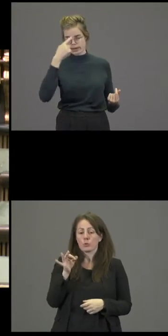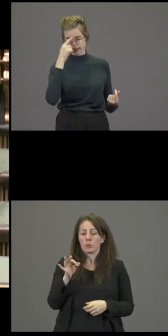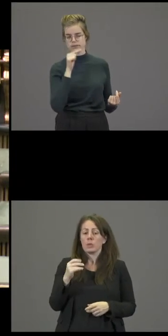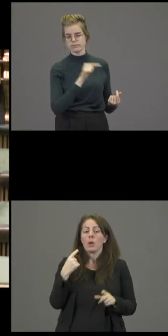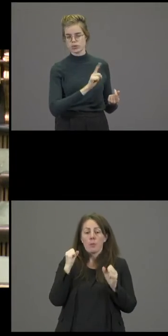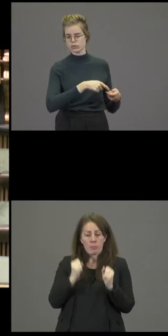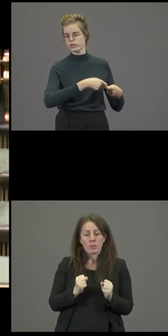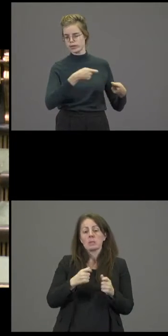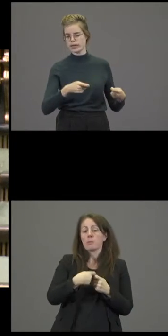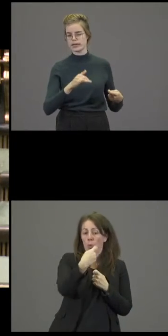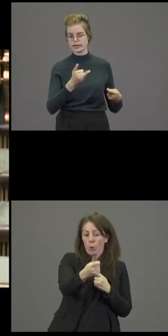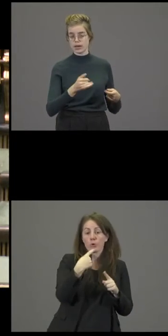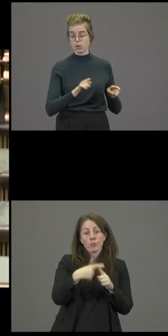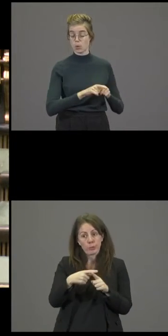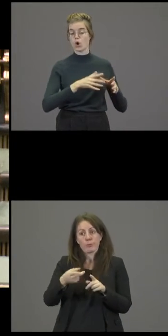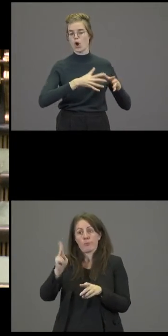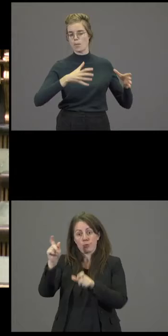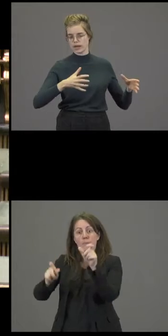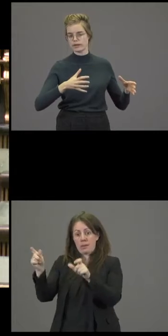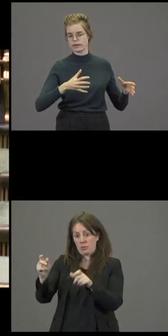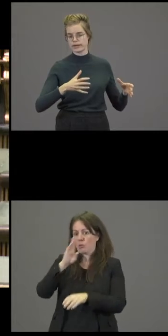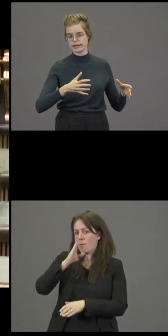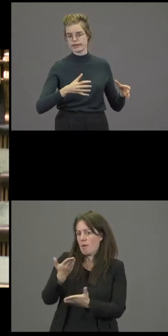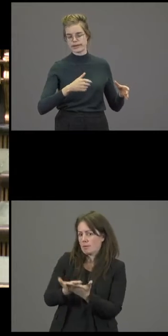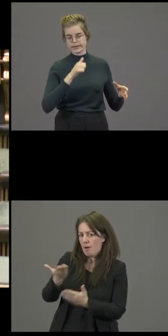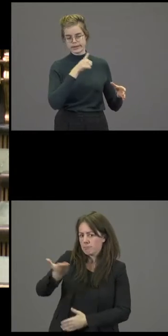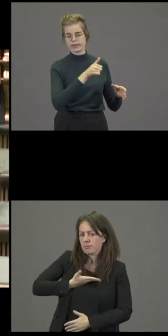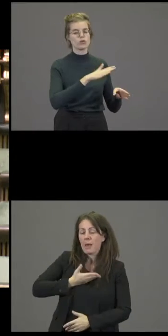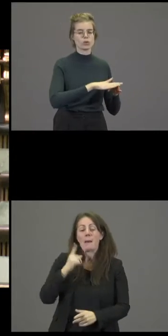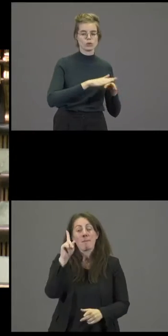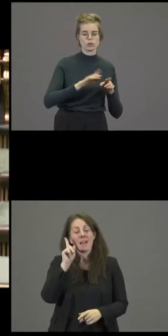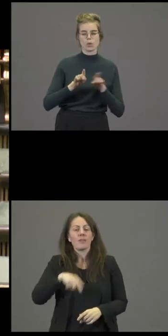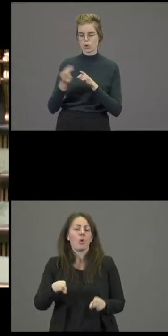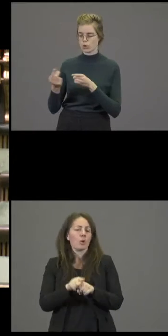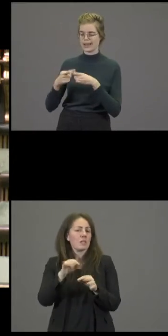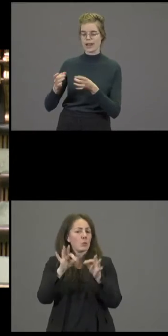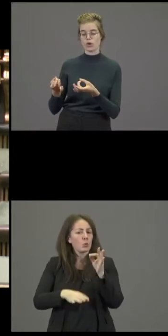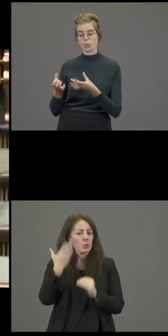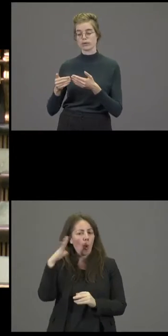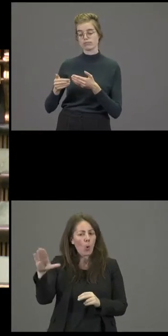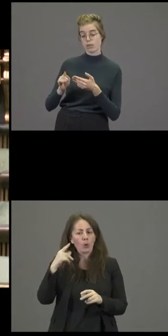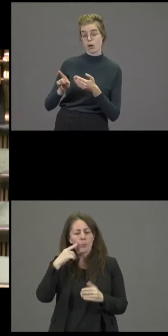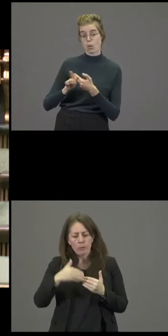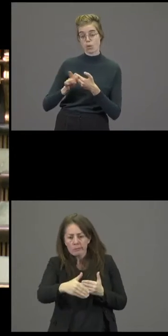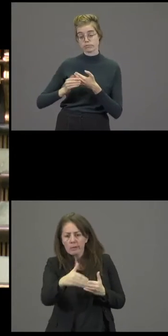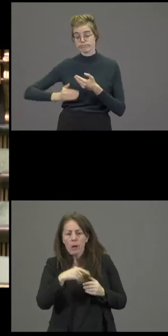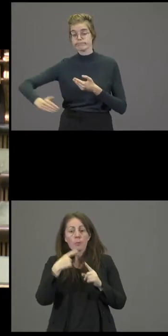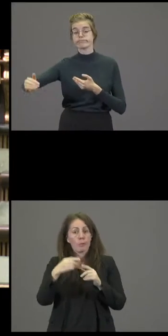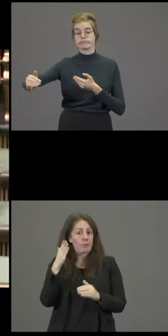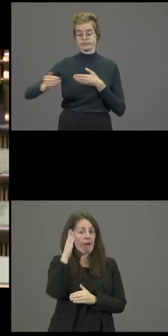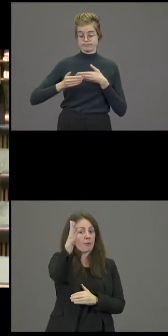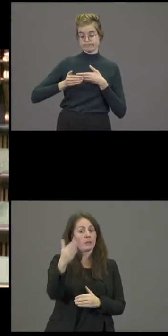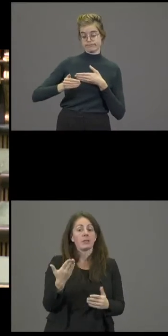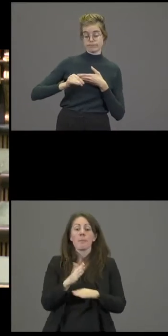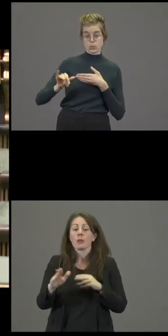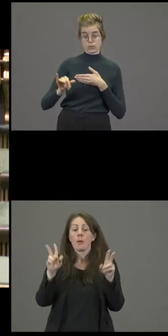Mais ça ne suffira pas, il faudra aussi trouver d'autres solutions sur le court terme et sur le long terme. Et à court terme, il faudra nécessairement une